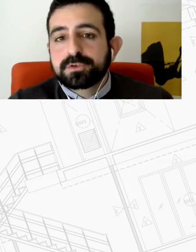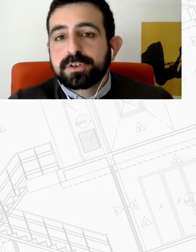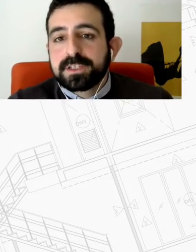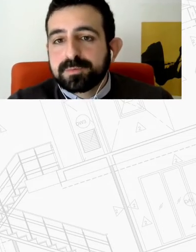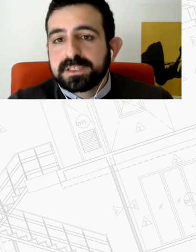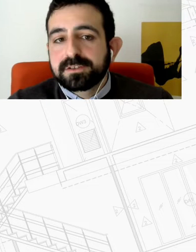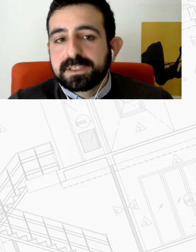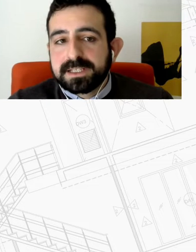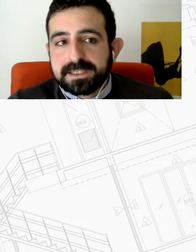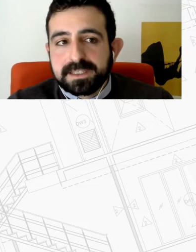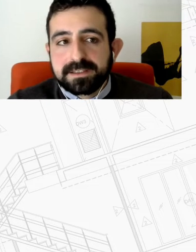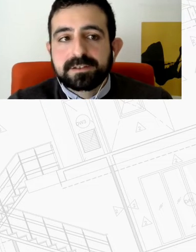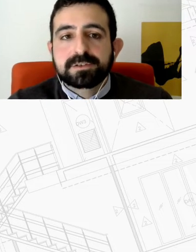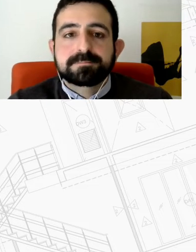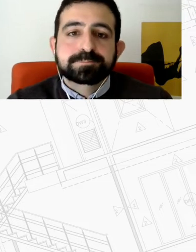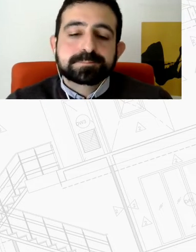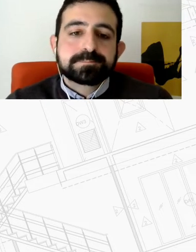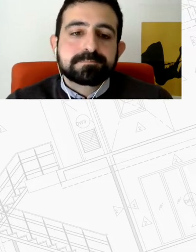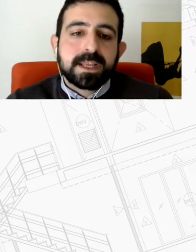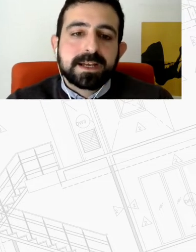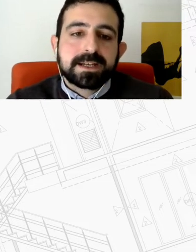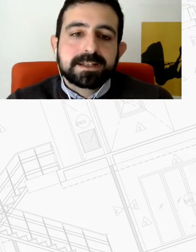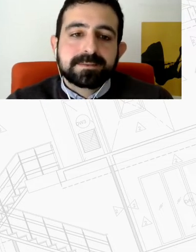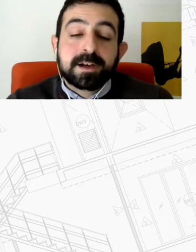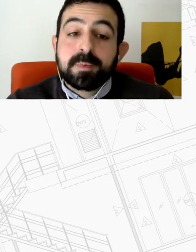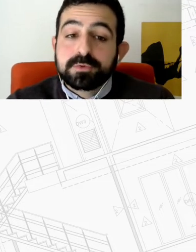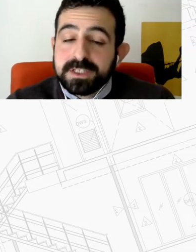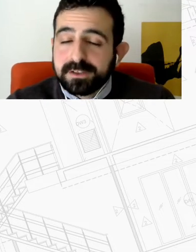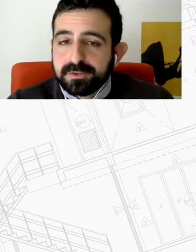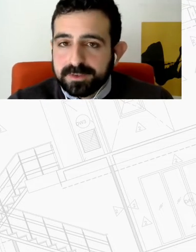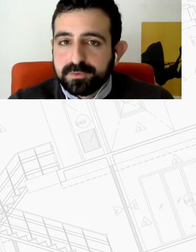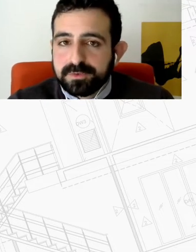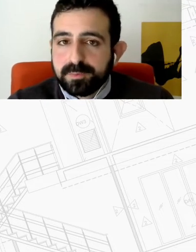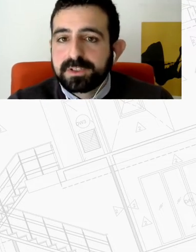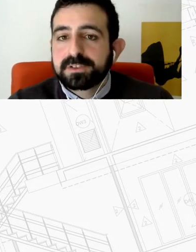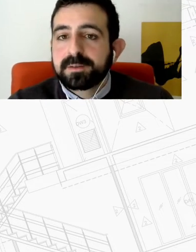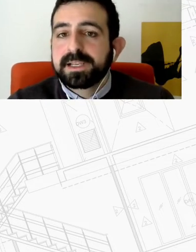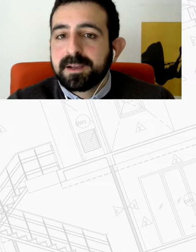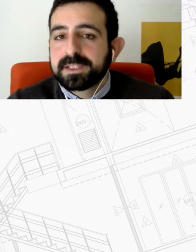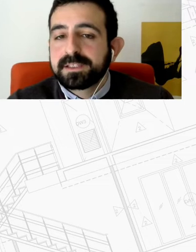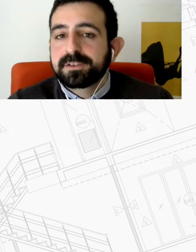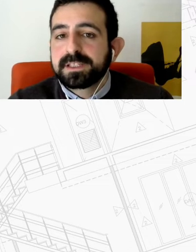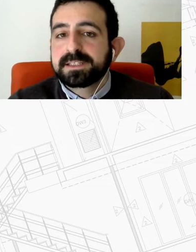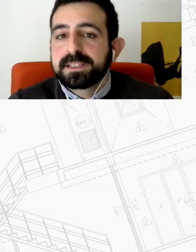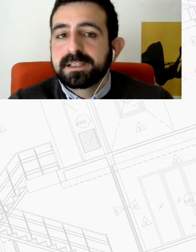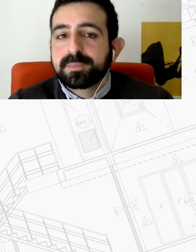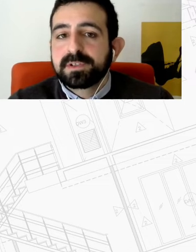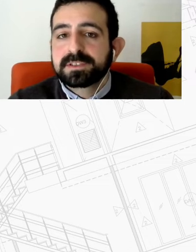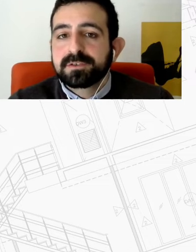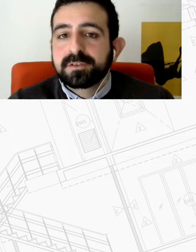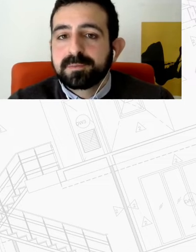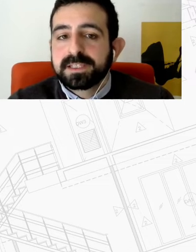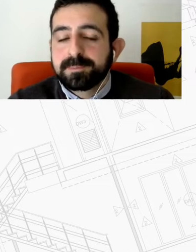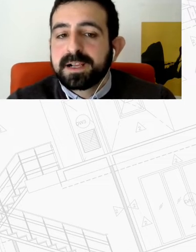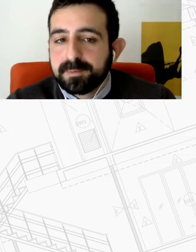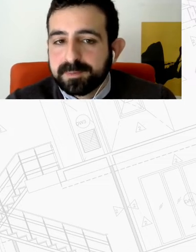ζήτημα πώς ορίζουμε την κοινωνική κατοικία διότι έχουμε απουσία κοινωνισμού οπότε όταν μιλάμε για την κοινωνική κατοικία είναι πολύ